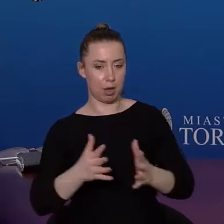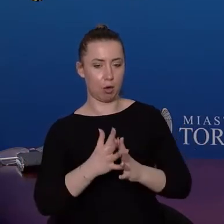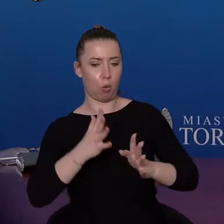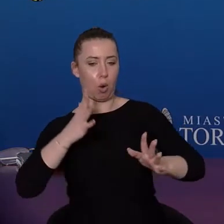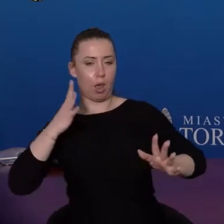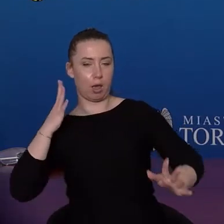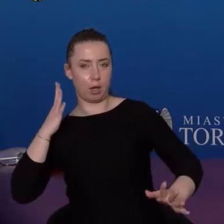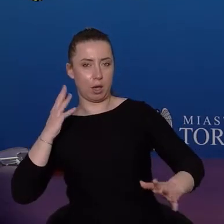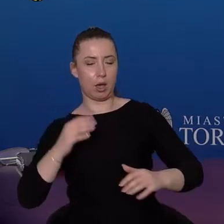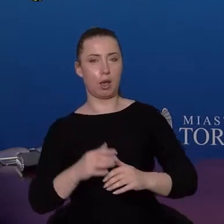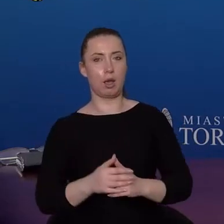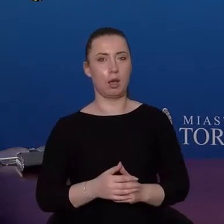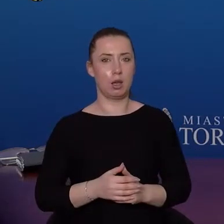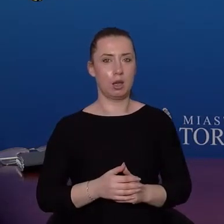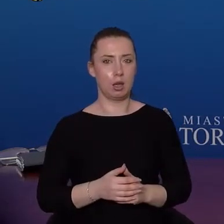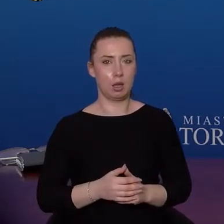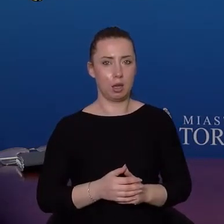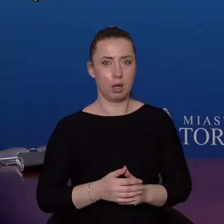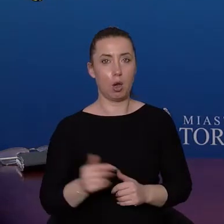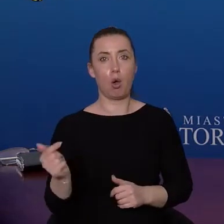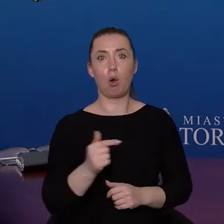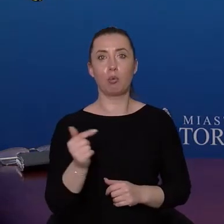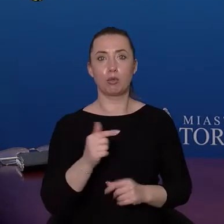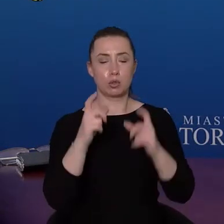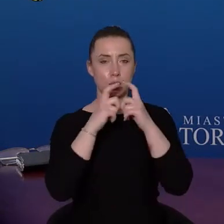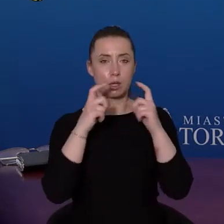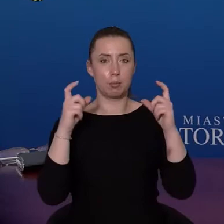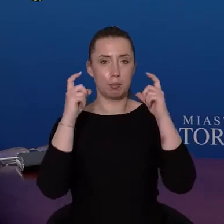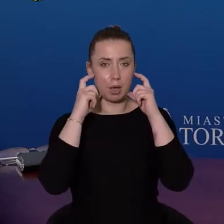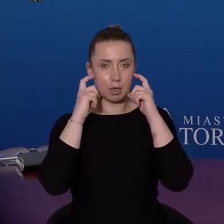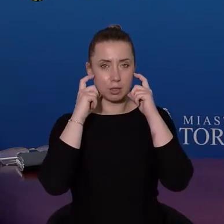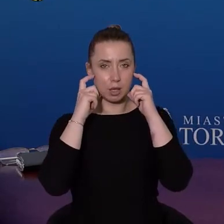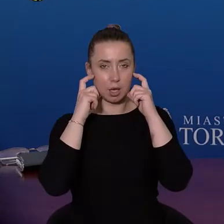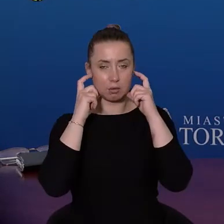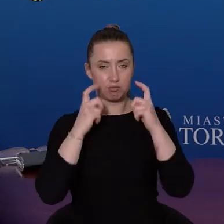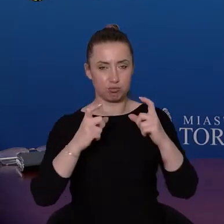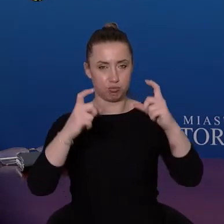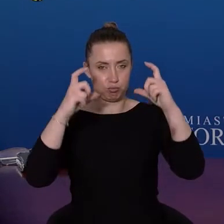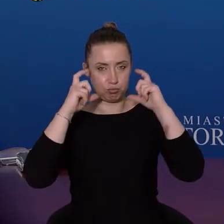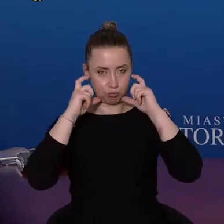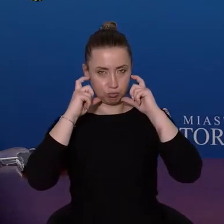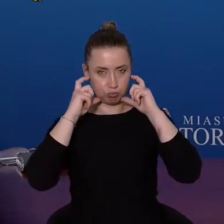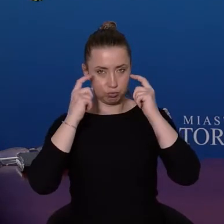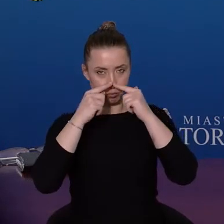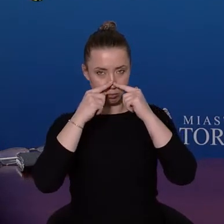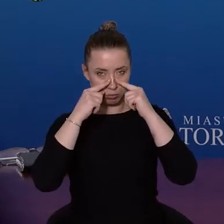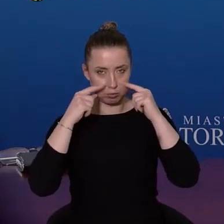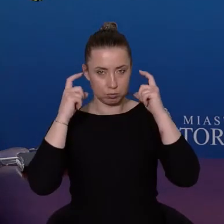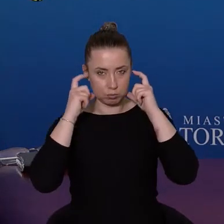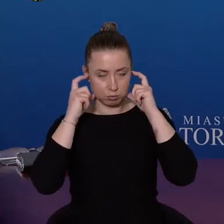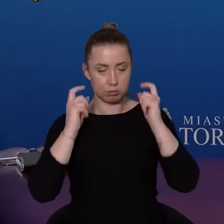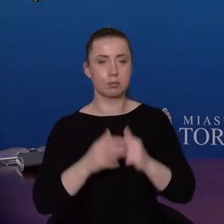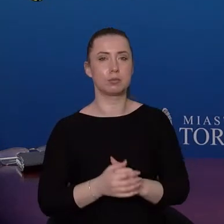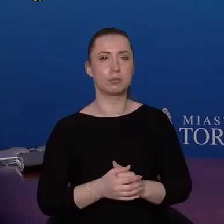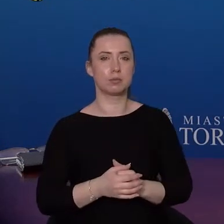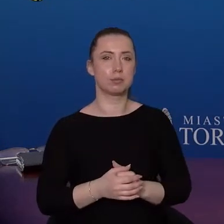w kolejce, a więc obowiązek posiadania maseczki, założonej oczywiście na nos i usta